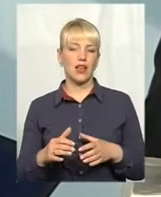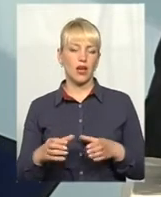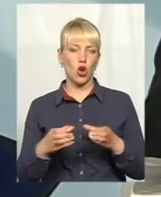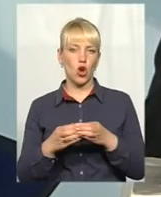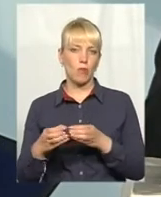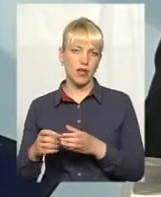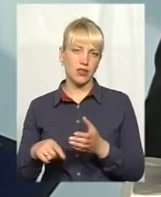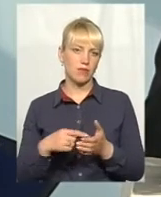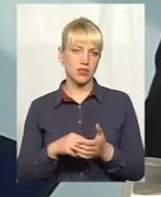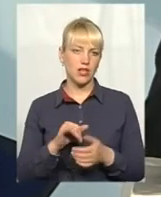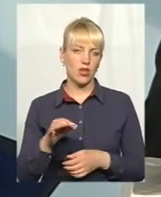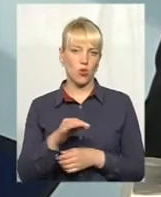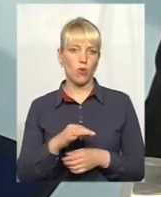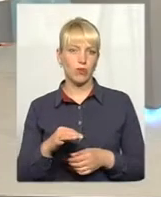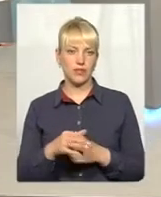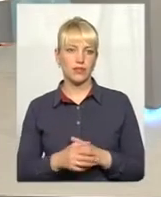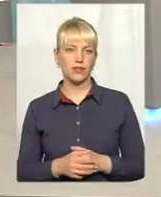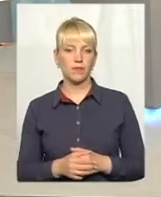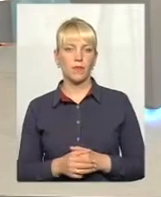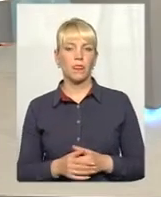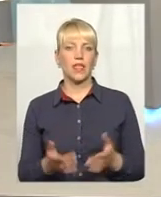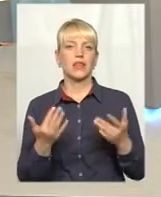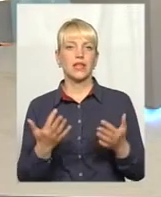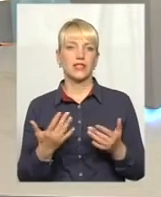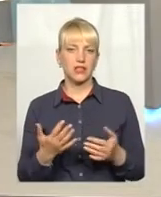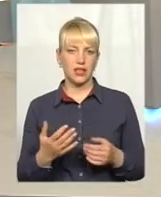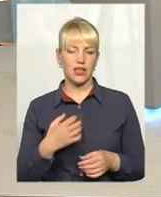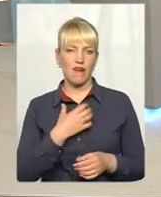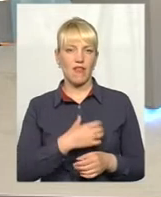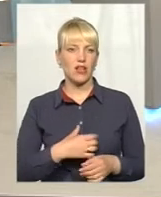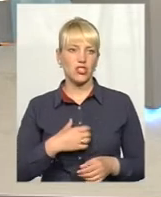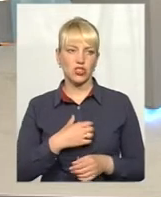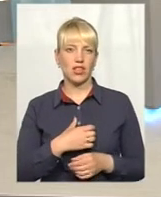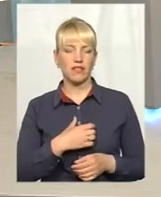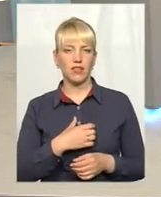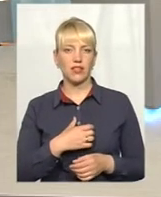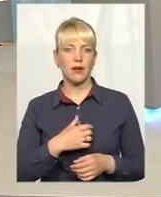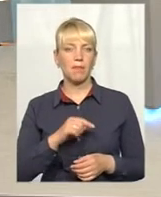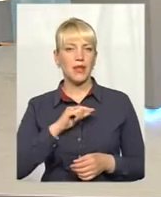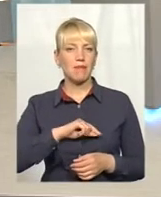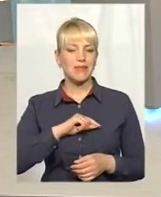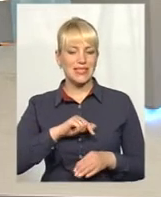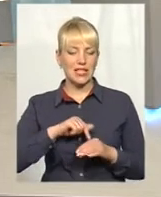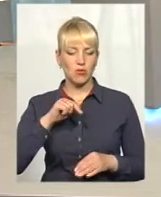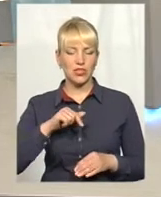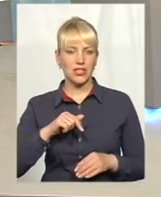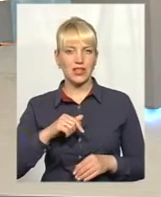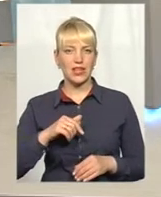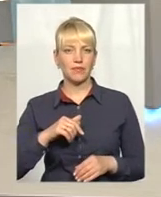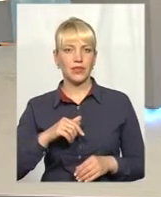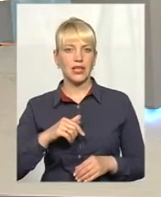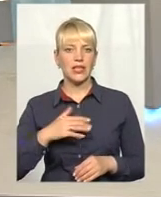області. Пані Алло, наскільки важлива, скажімо так, психоемоційна стійкість